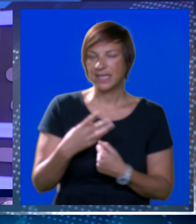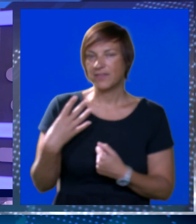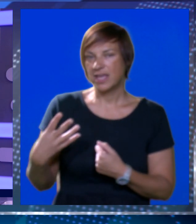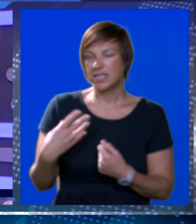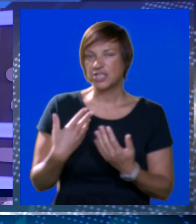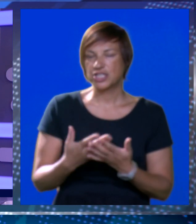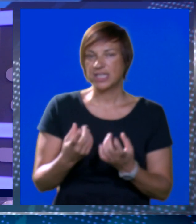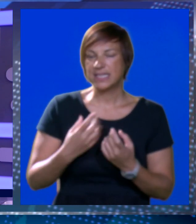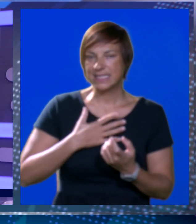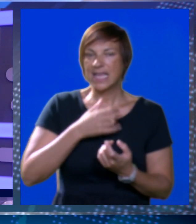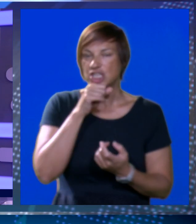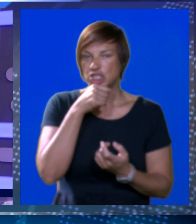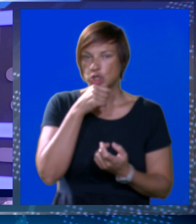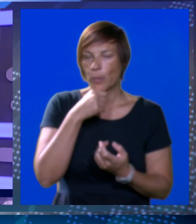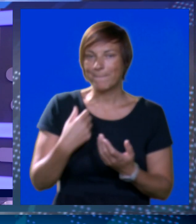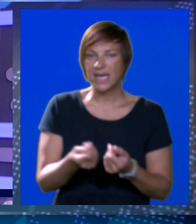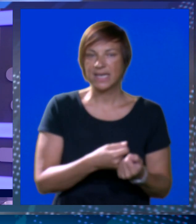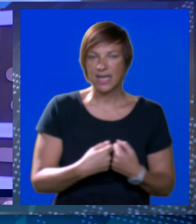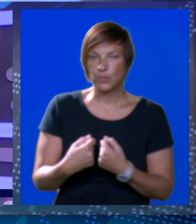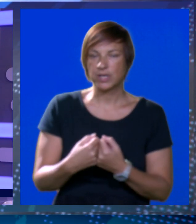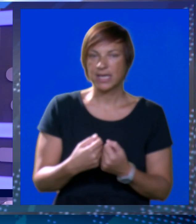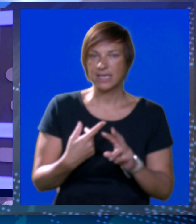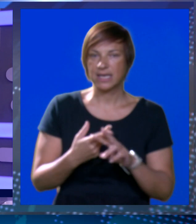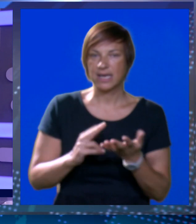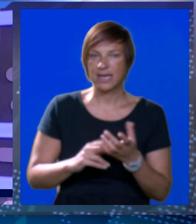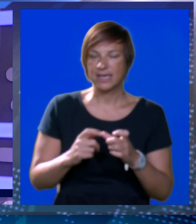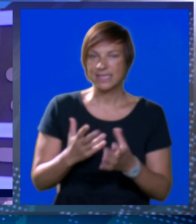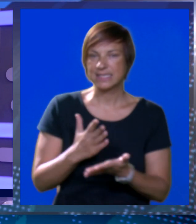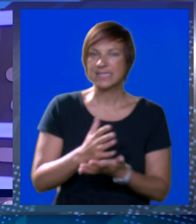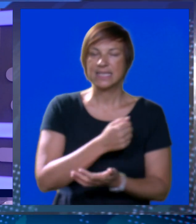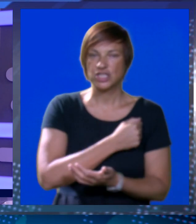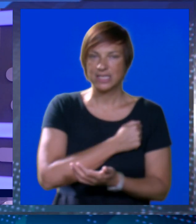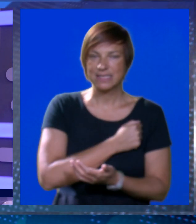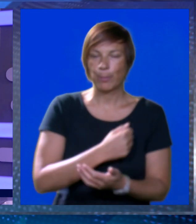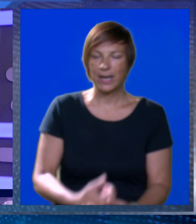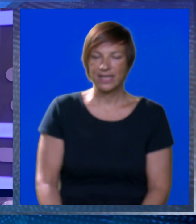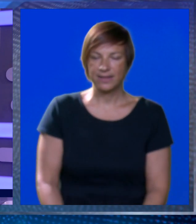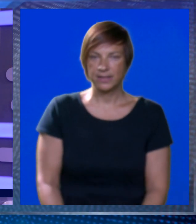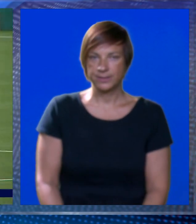i 24 iz naše županije u organizaciji HNS Središta Split.